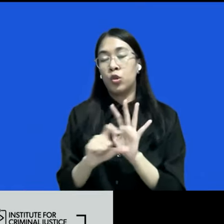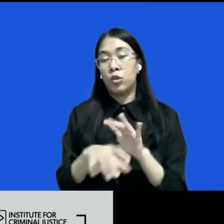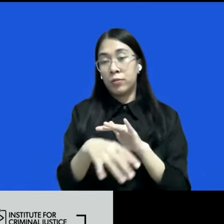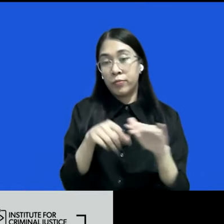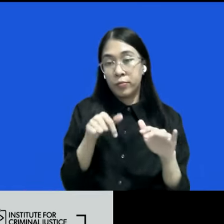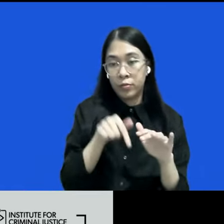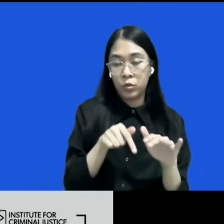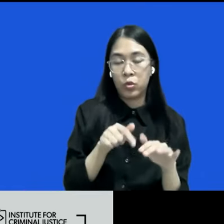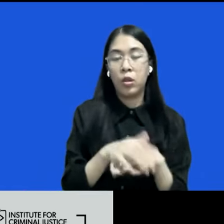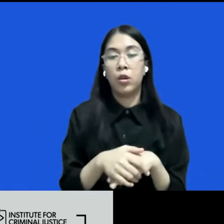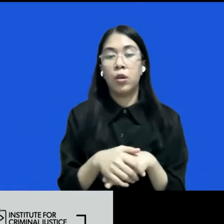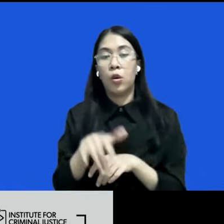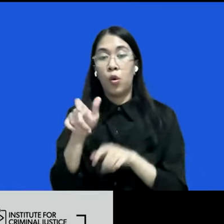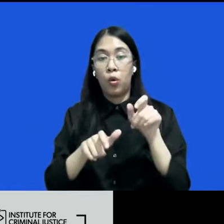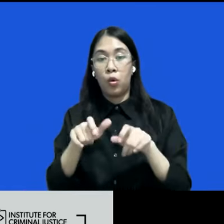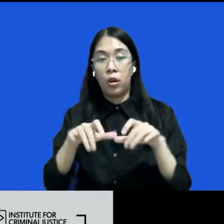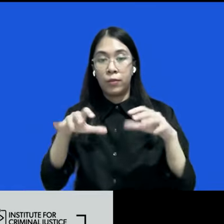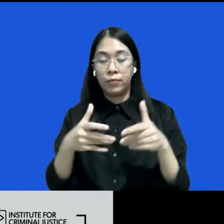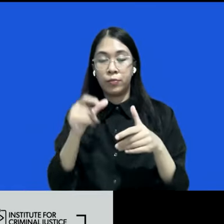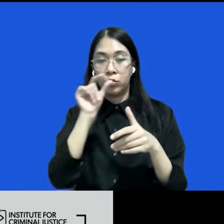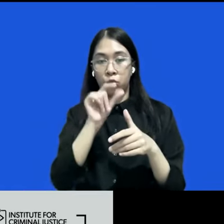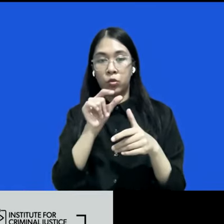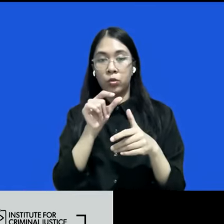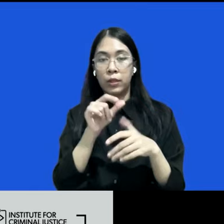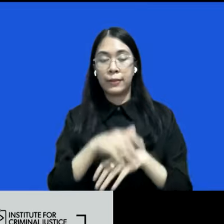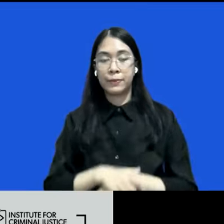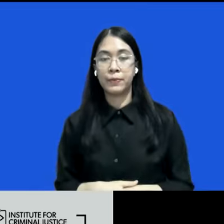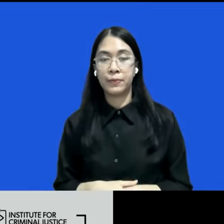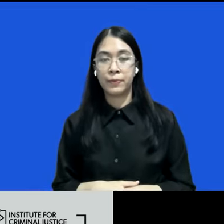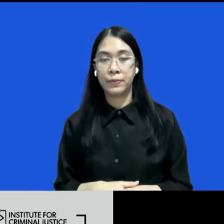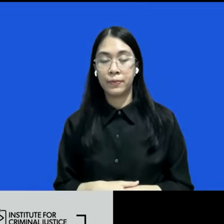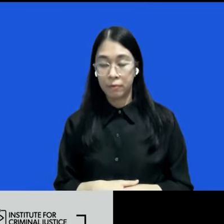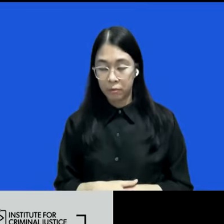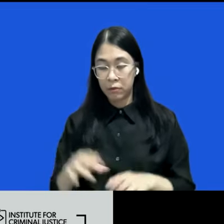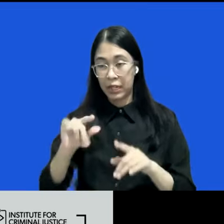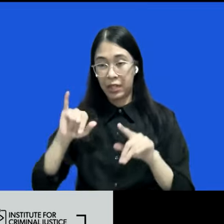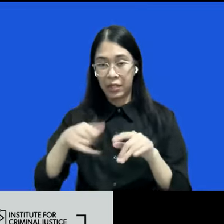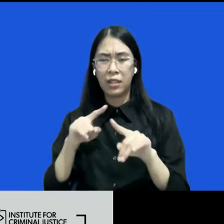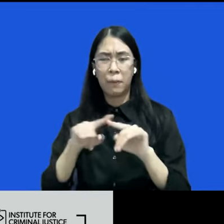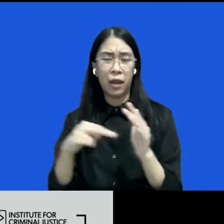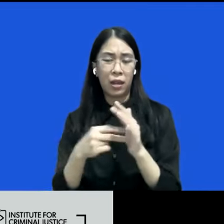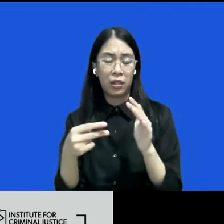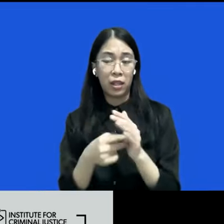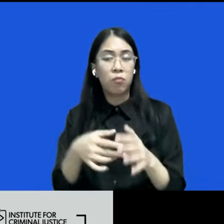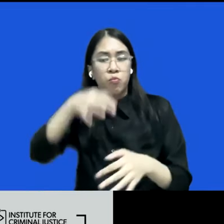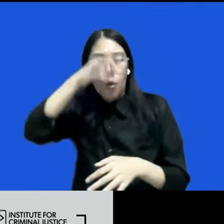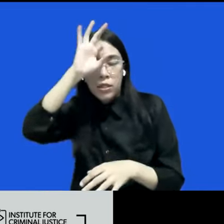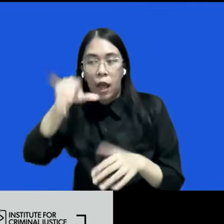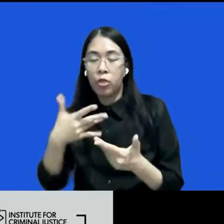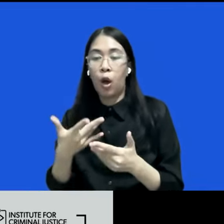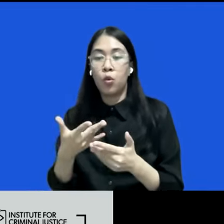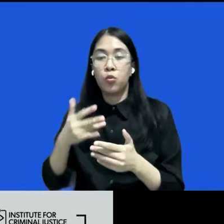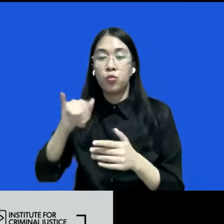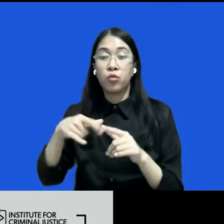para pihaknya diencourage untuk restoratif jasis tapi bukan berarti kepolisian atau kejaksaan